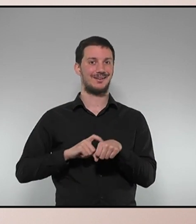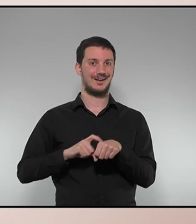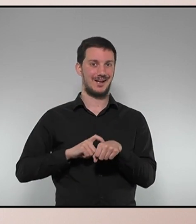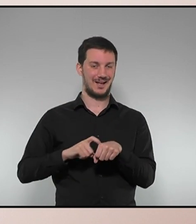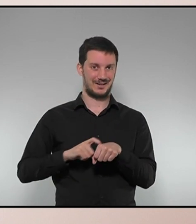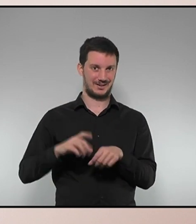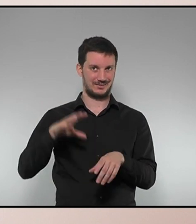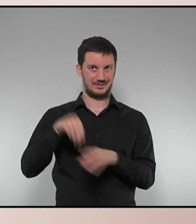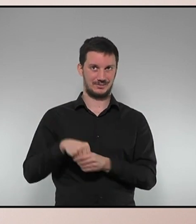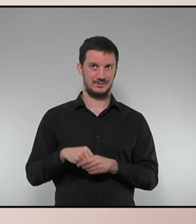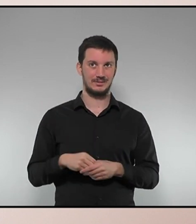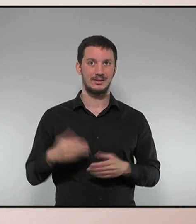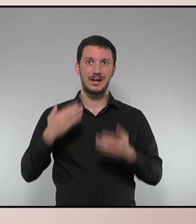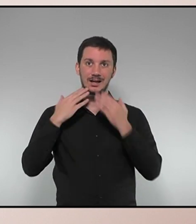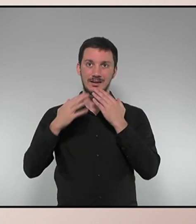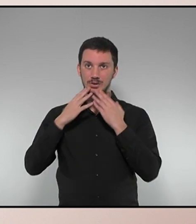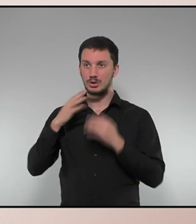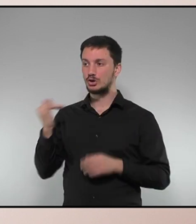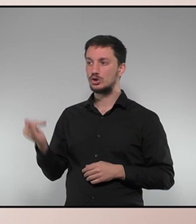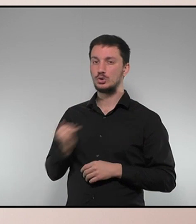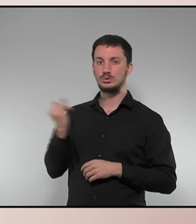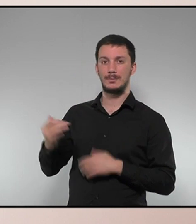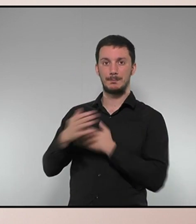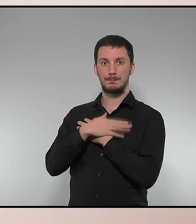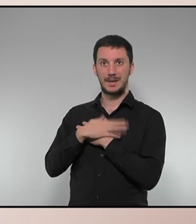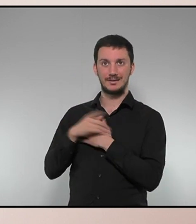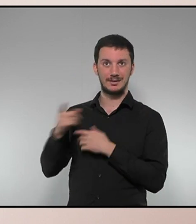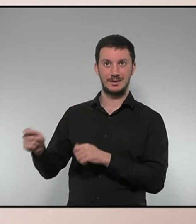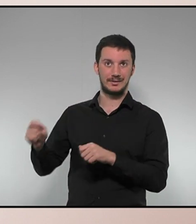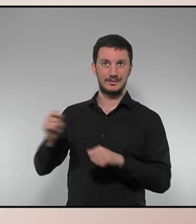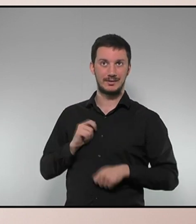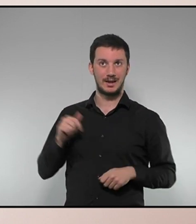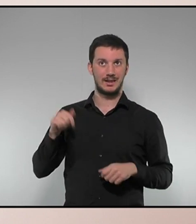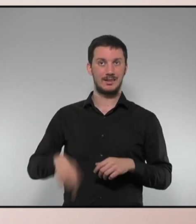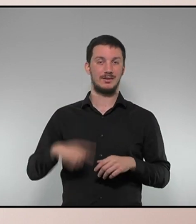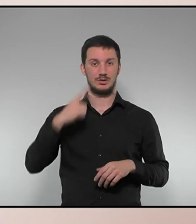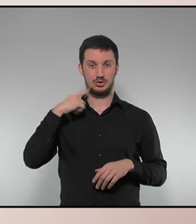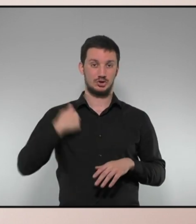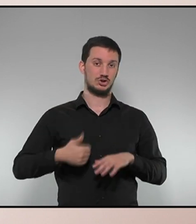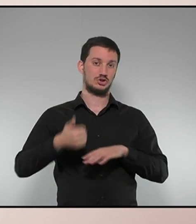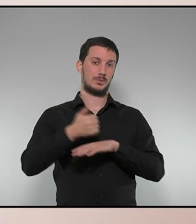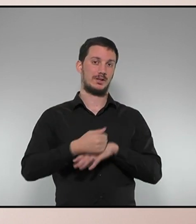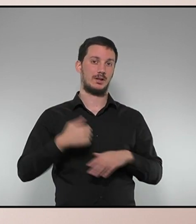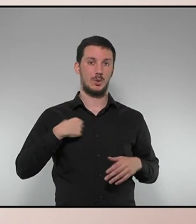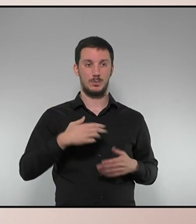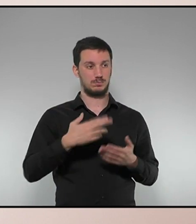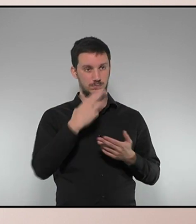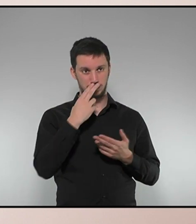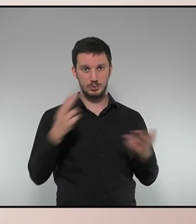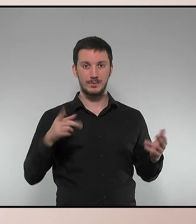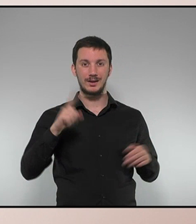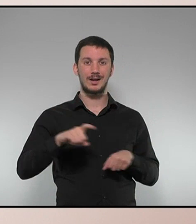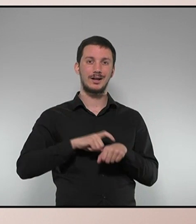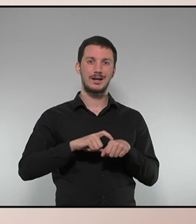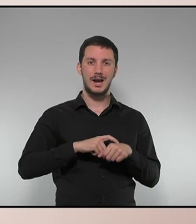seu capteniment. Gràcies, Josep Maria, per ser tu el que estableixes en el temple de soberania popular l'alt nivell i el caràcter